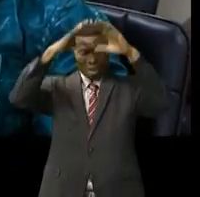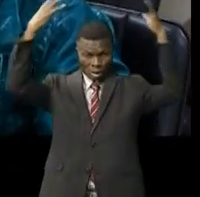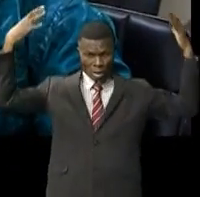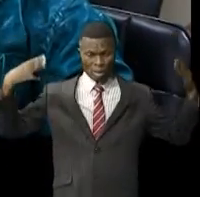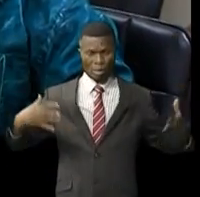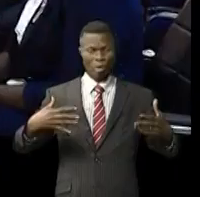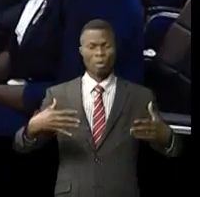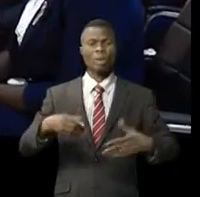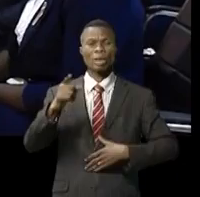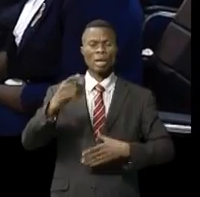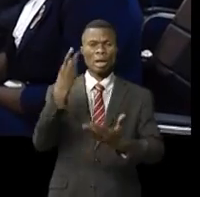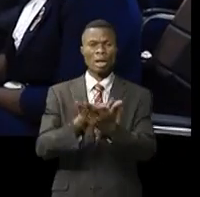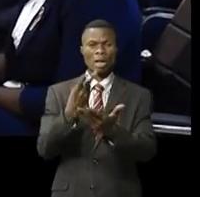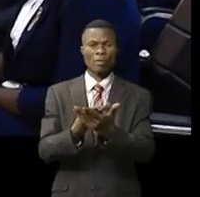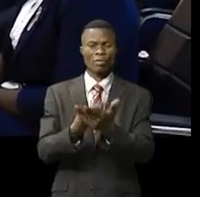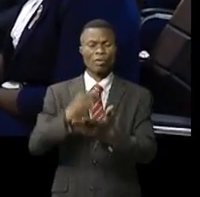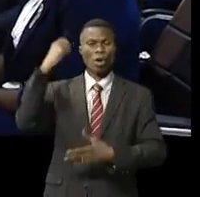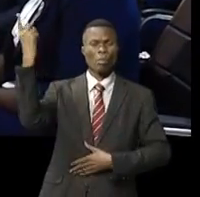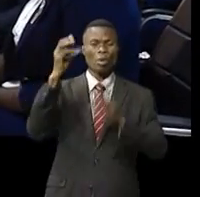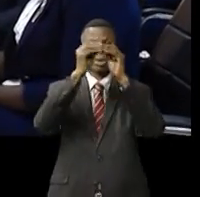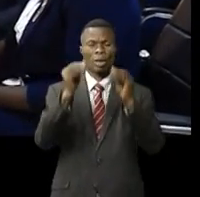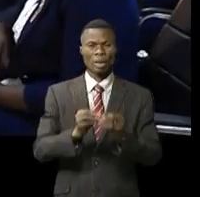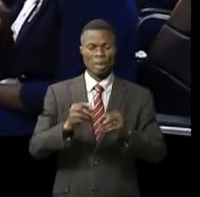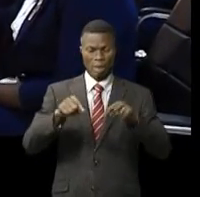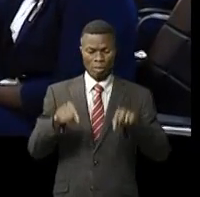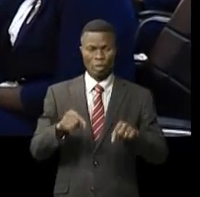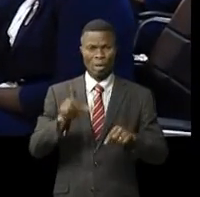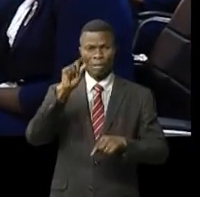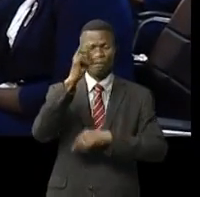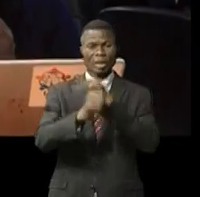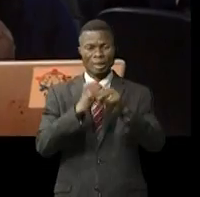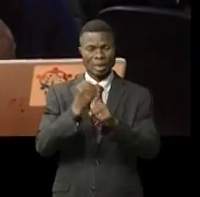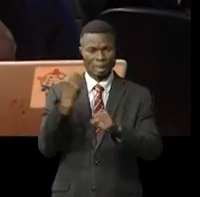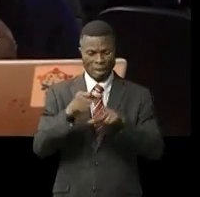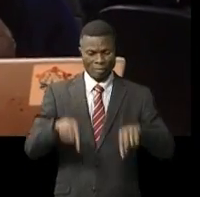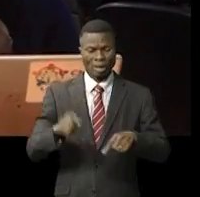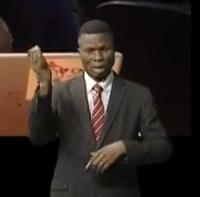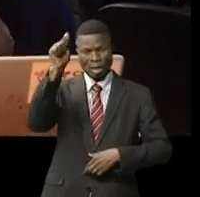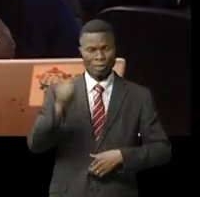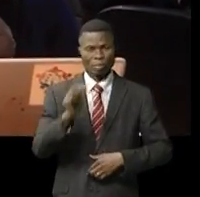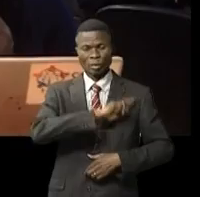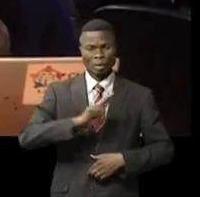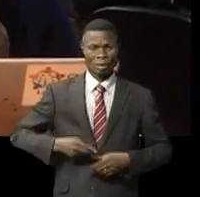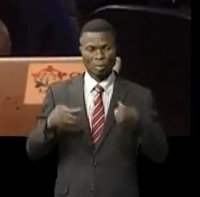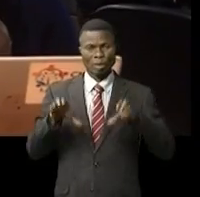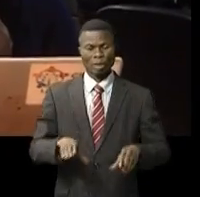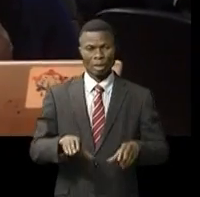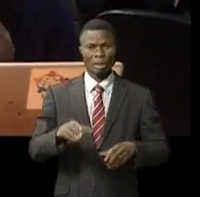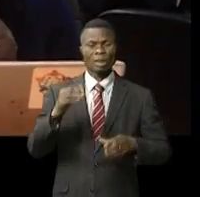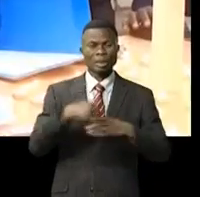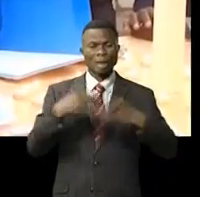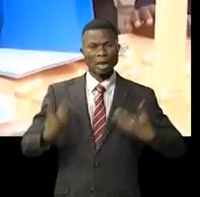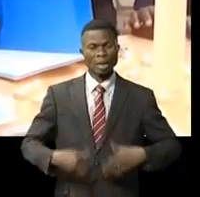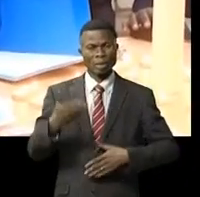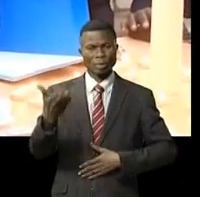imprégnés le fonds mondial vient de totaliser cette année 20 ans en Afrique et en République démocratique du Congo à l'occasion de cette